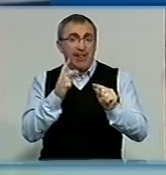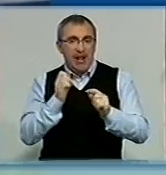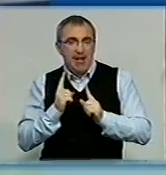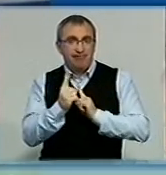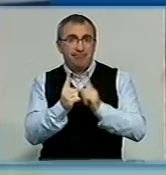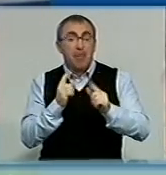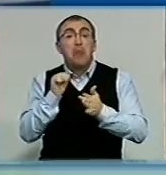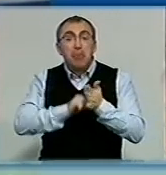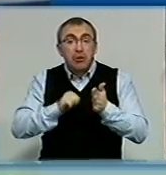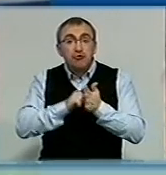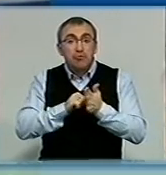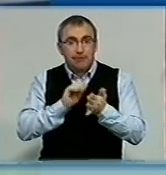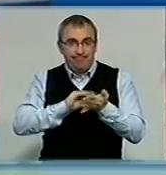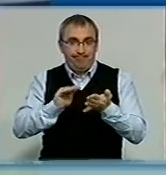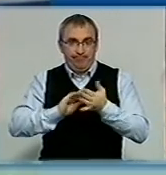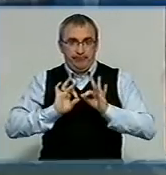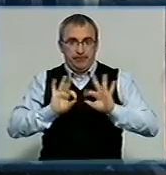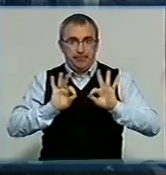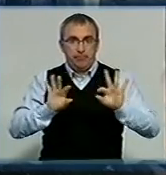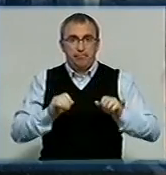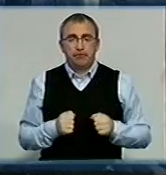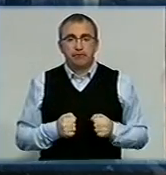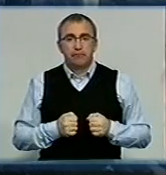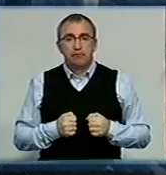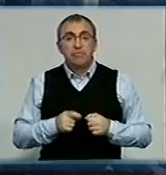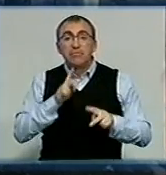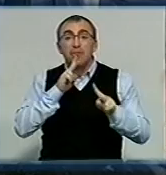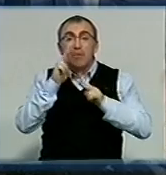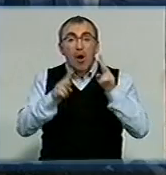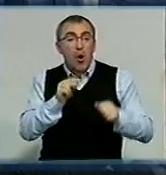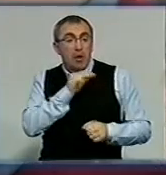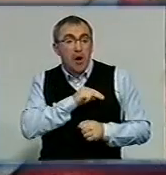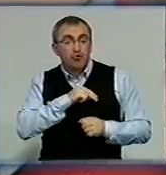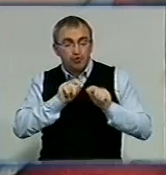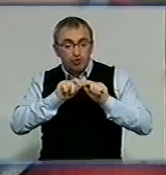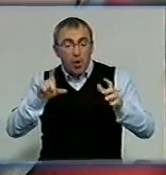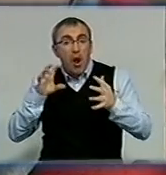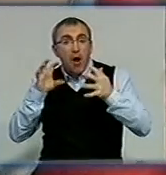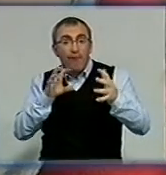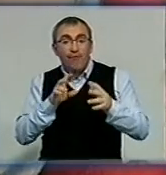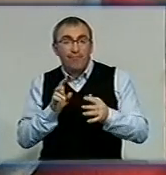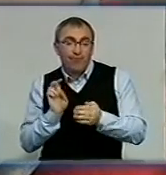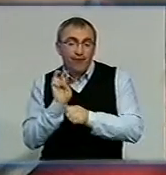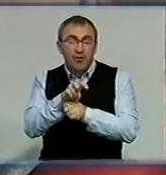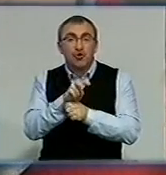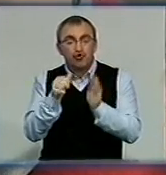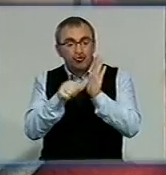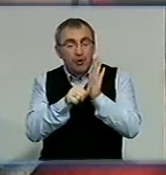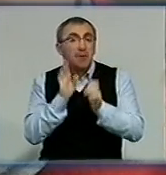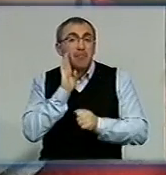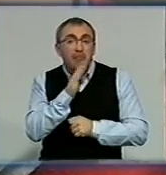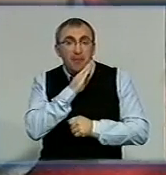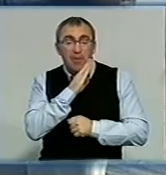причину, з'ясовував і наш Ігор Токар. Скаржитись на роботу шкільного автобусу вийшло шестеро матерів. В один голос